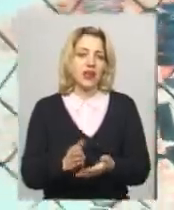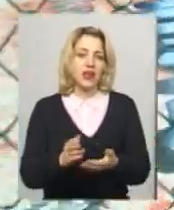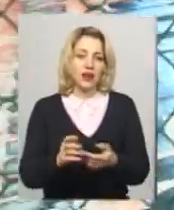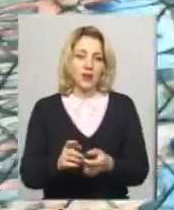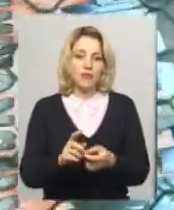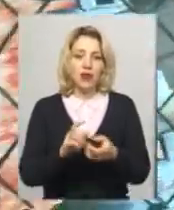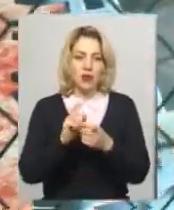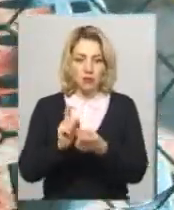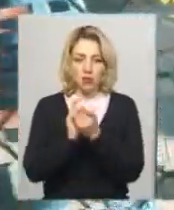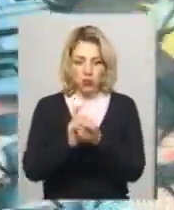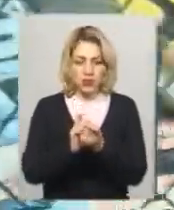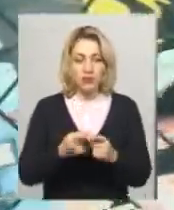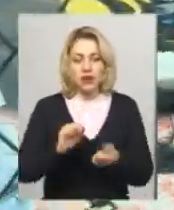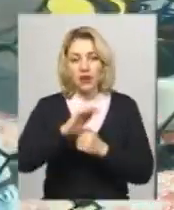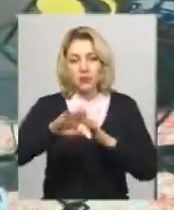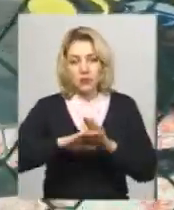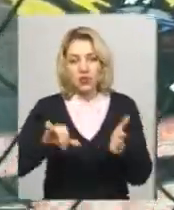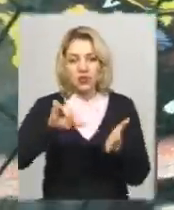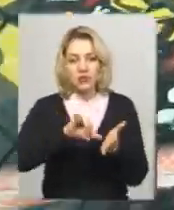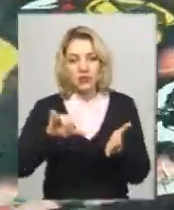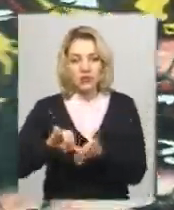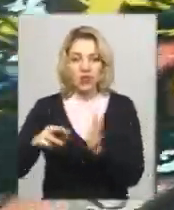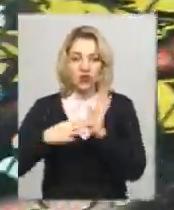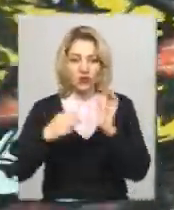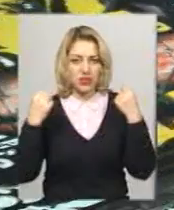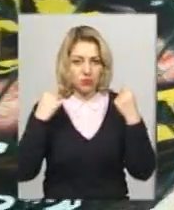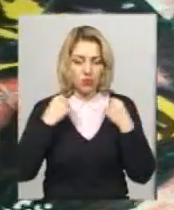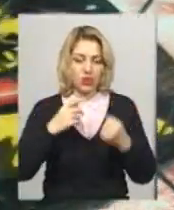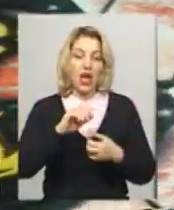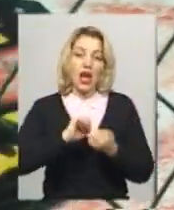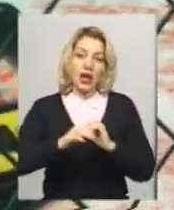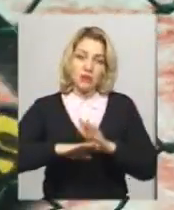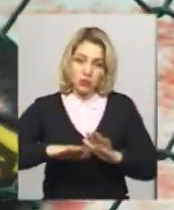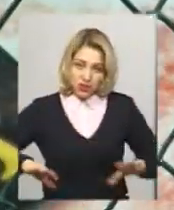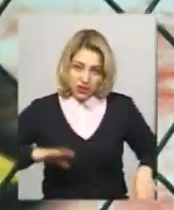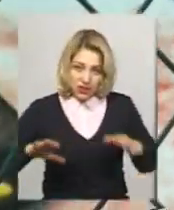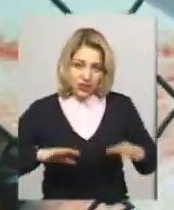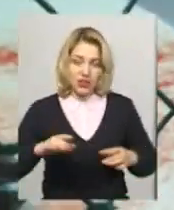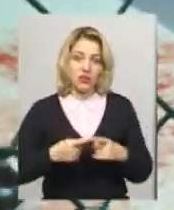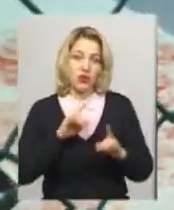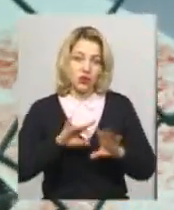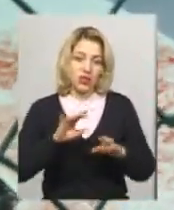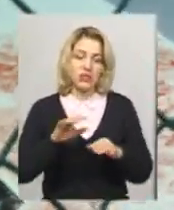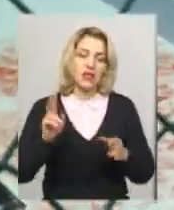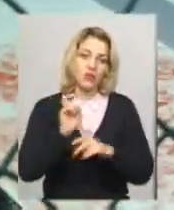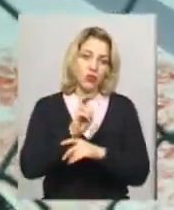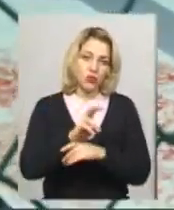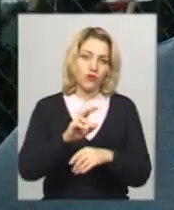Кам'янець-Подільський на цих змаганнях представляють вісім спортсменів. Один із кам'янецьких тренерів каже, клуб відвідують близько 40 юників.